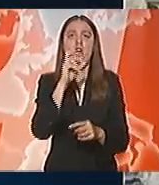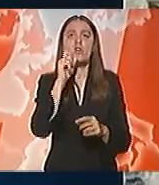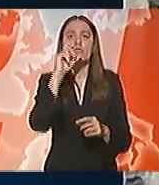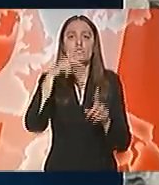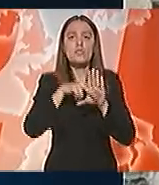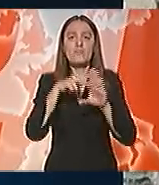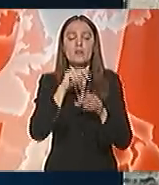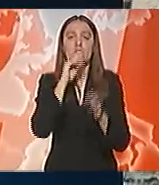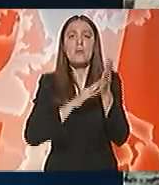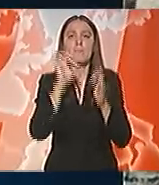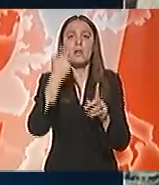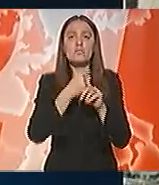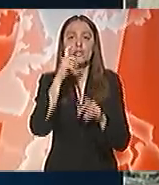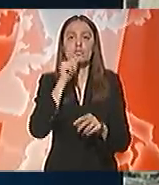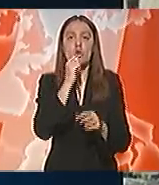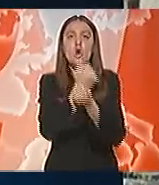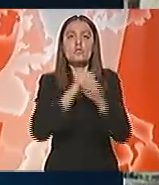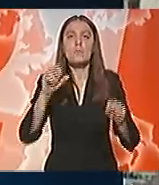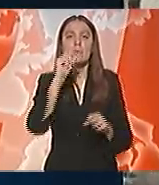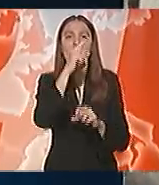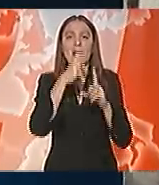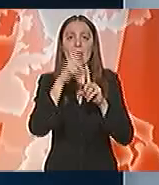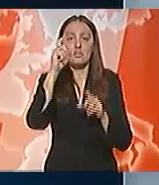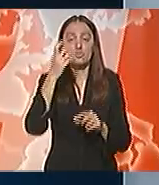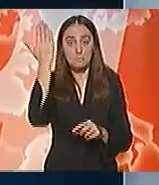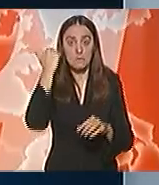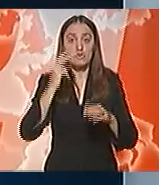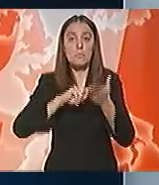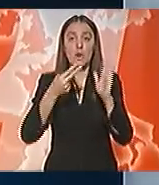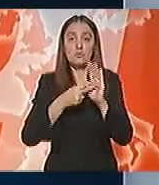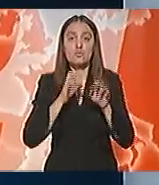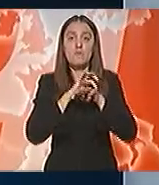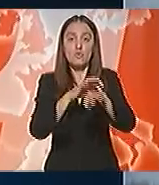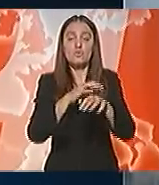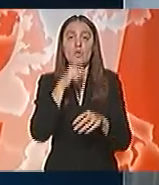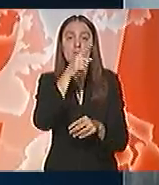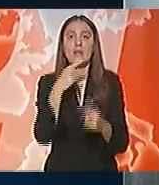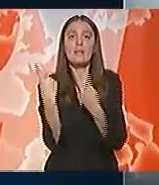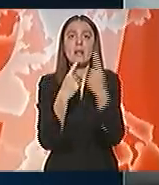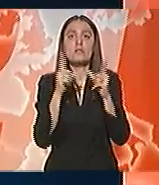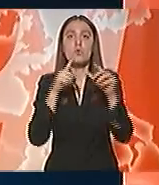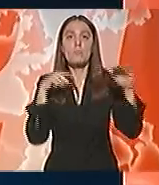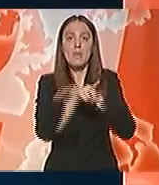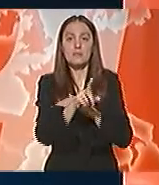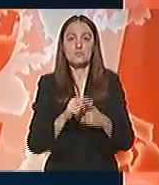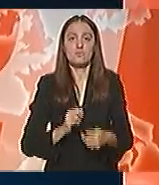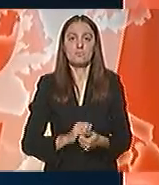Šlivančanina, nokje Miroslav Radić oslobođen. Bivši politički funkcioner Goran Hadžić nalazi se u bekstvu.